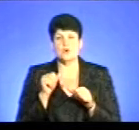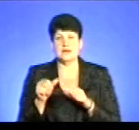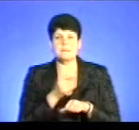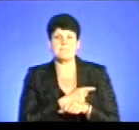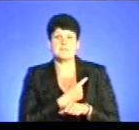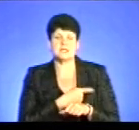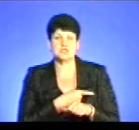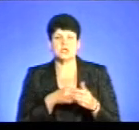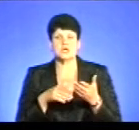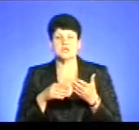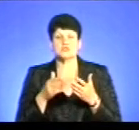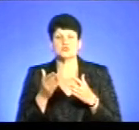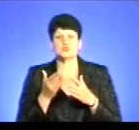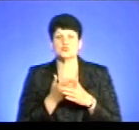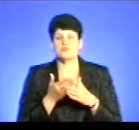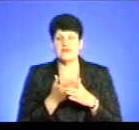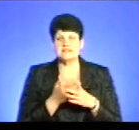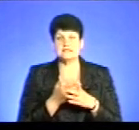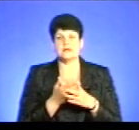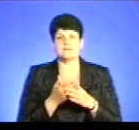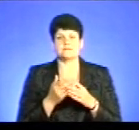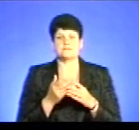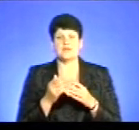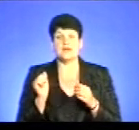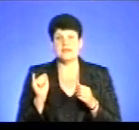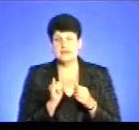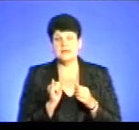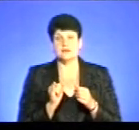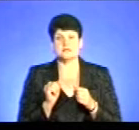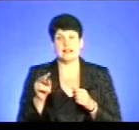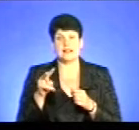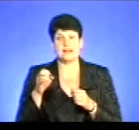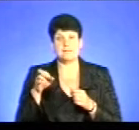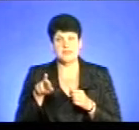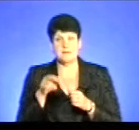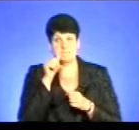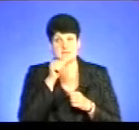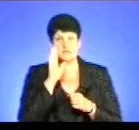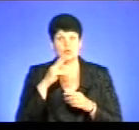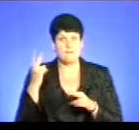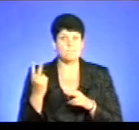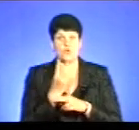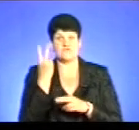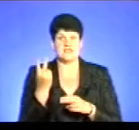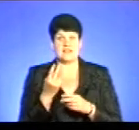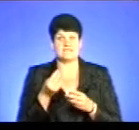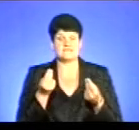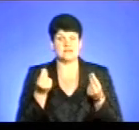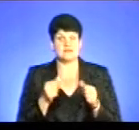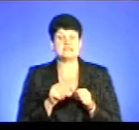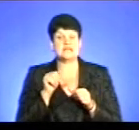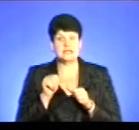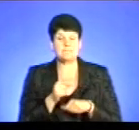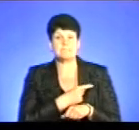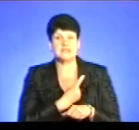субвенція на періодну територіальну допомогу. Але з липня місяця буде подвійне фінансування. Тобто крім медичних